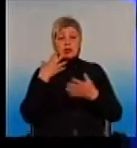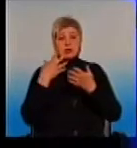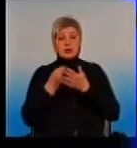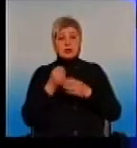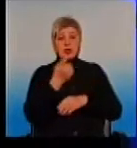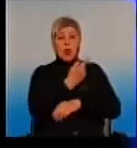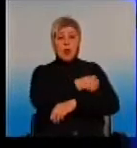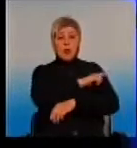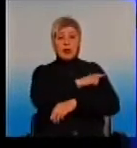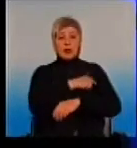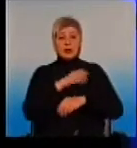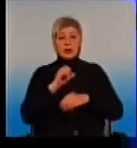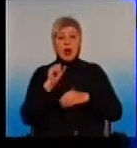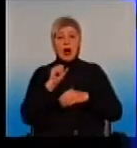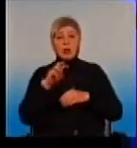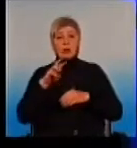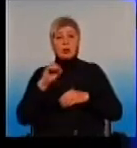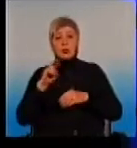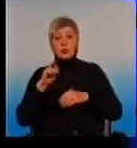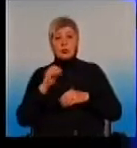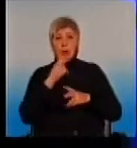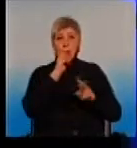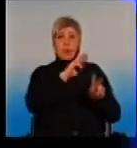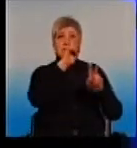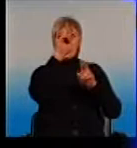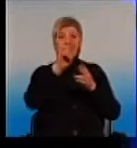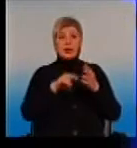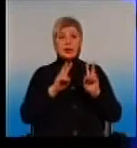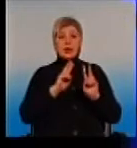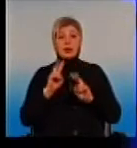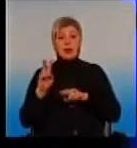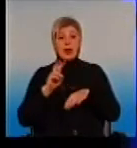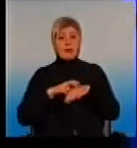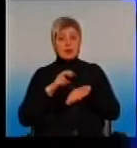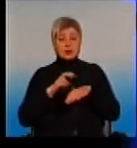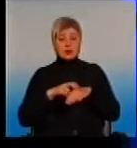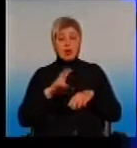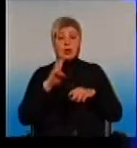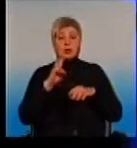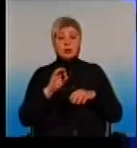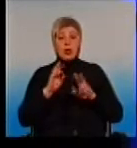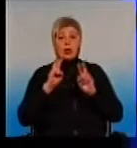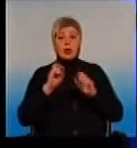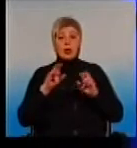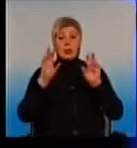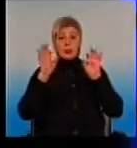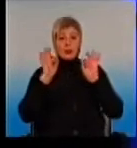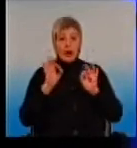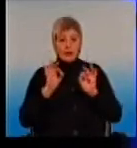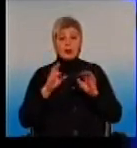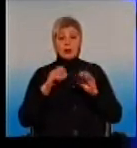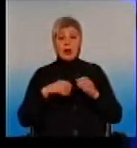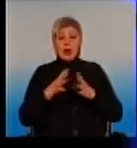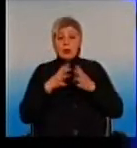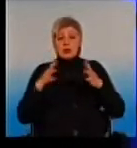первичній допомоги, в амбулаторію, посмотріти, які врачі. Але, як правило, більшість наших граждан знає